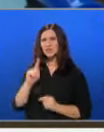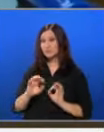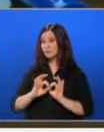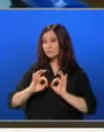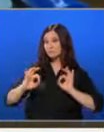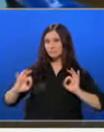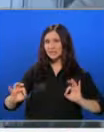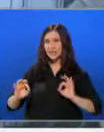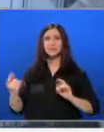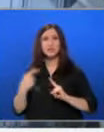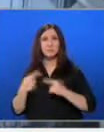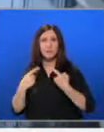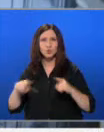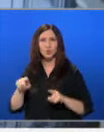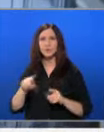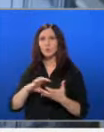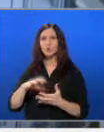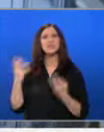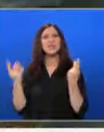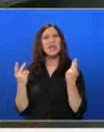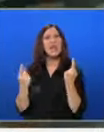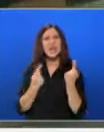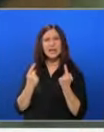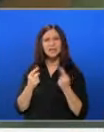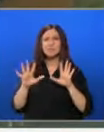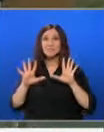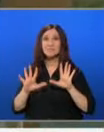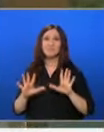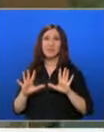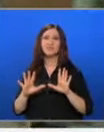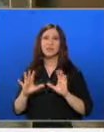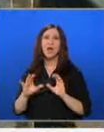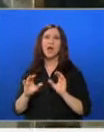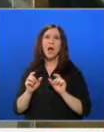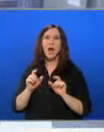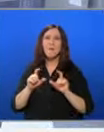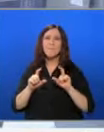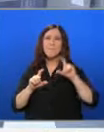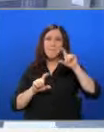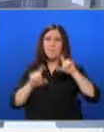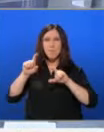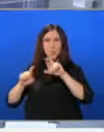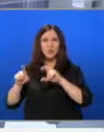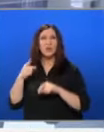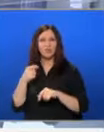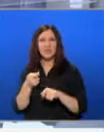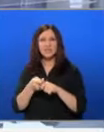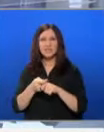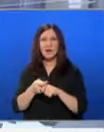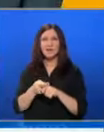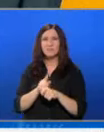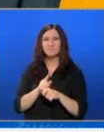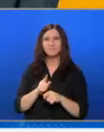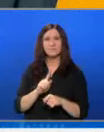останалите политически играчи от около 10 пункта, което им създава все пак известен комфорт и към момента